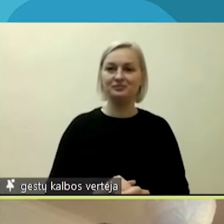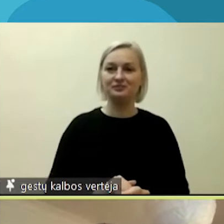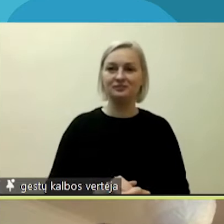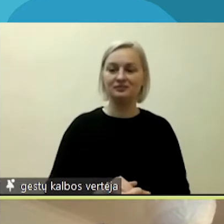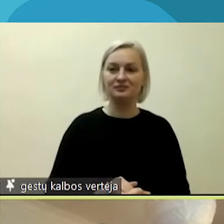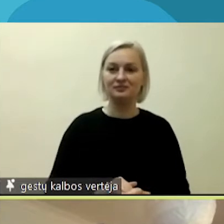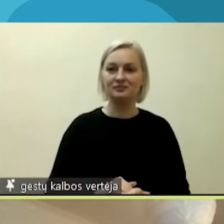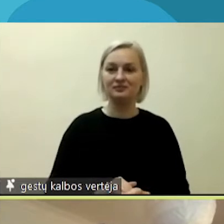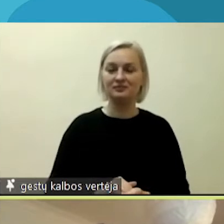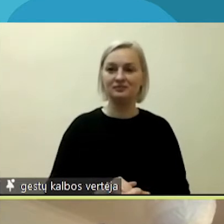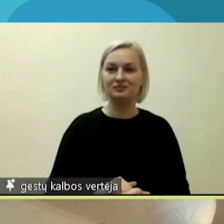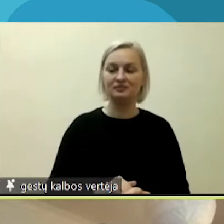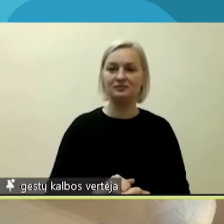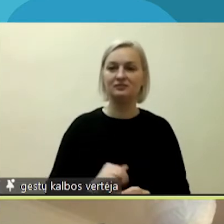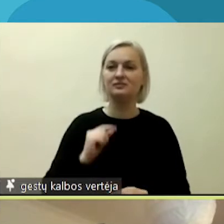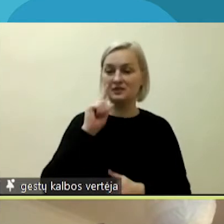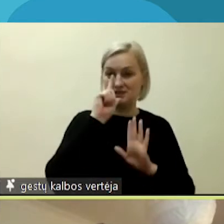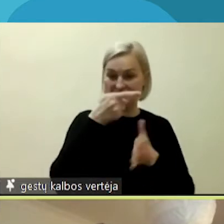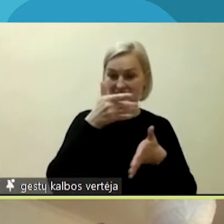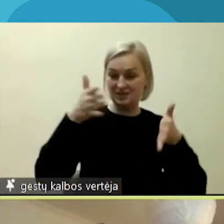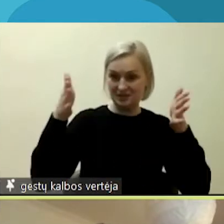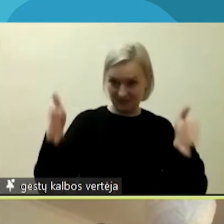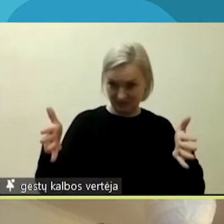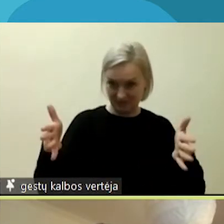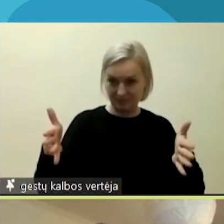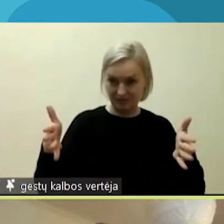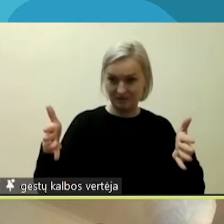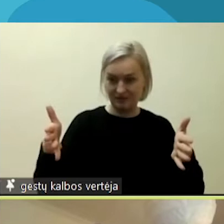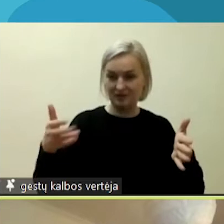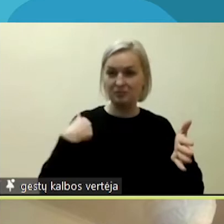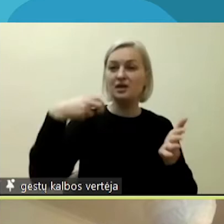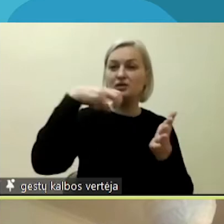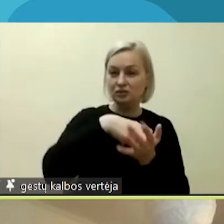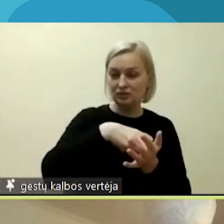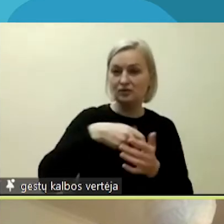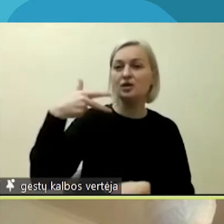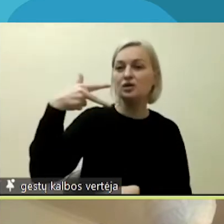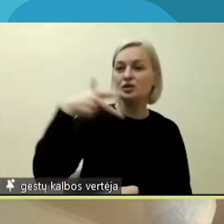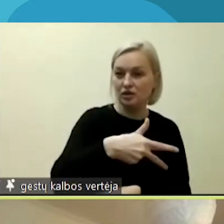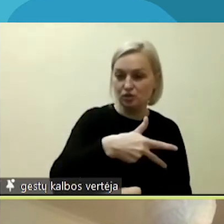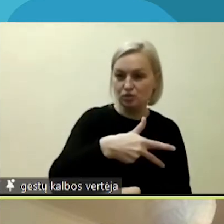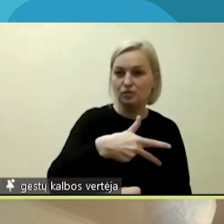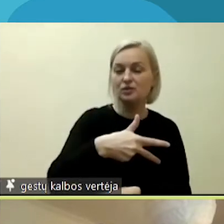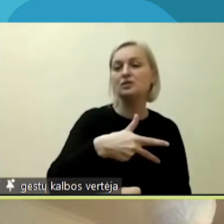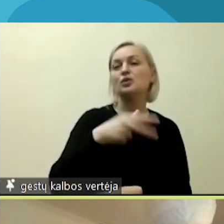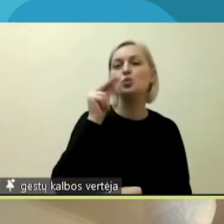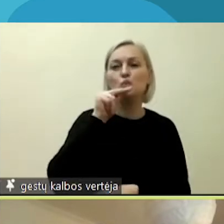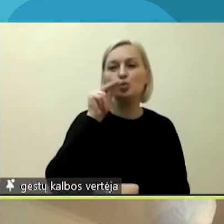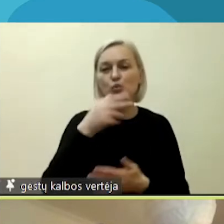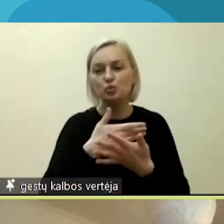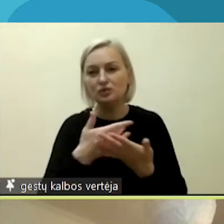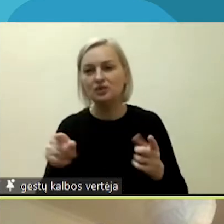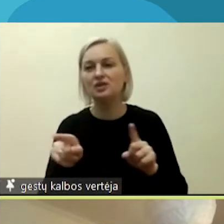Pasiruosiu, septyniarius metus mes užregistravome apie 3000 įveikių, taip pat nuolatos